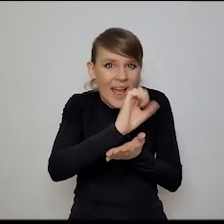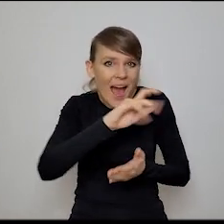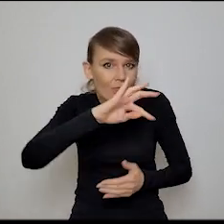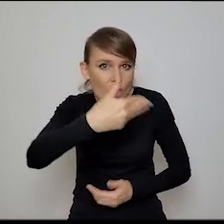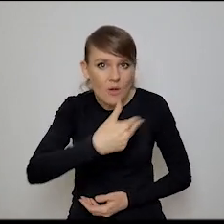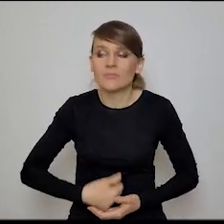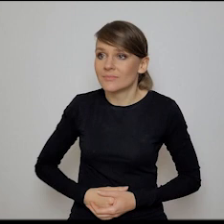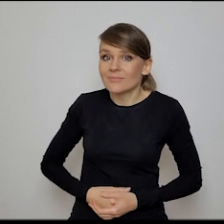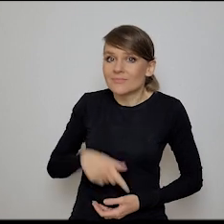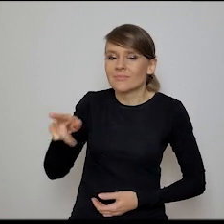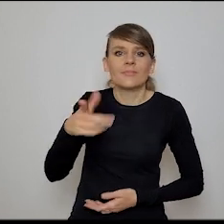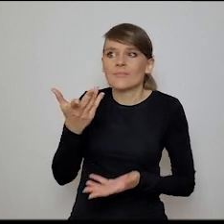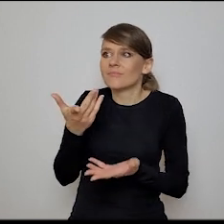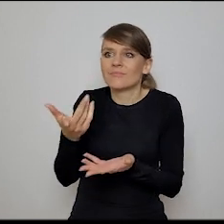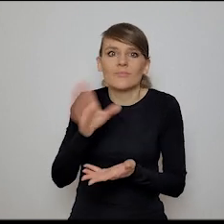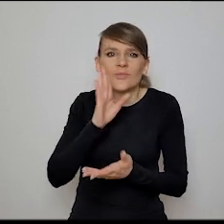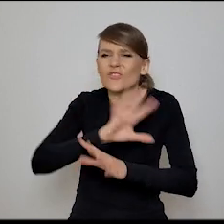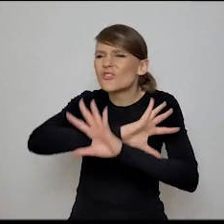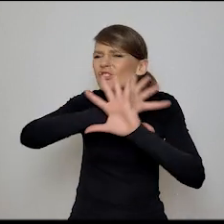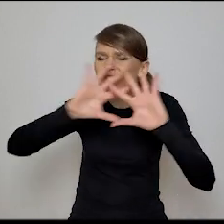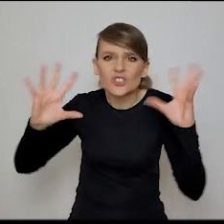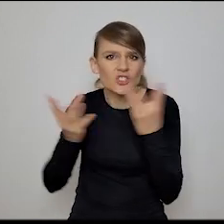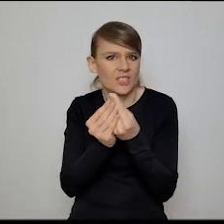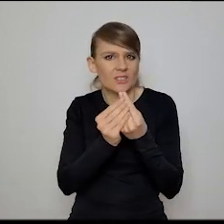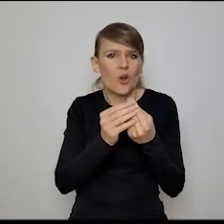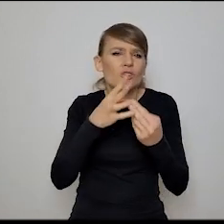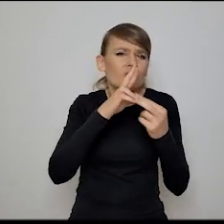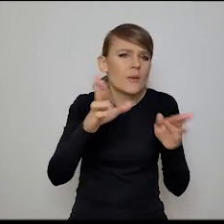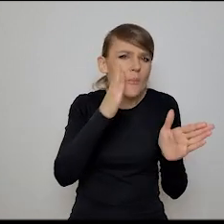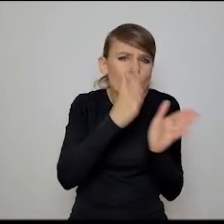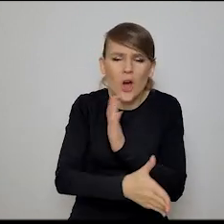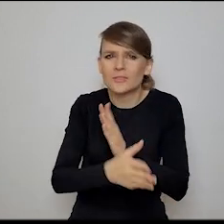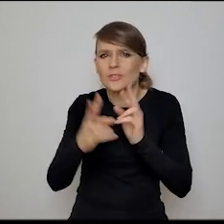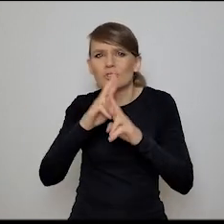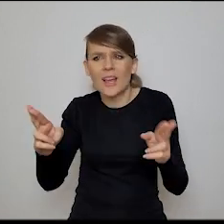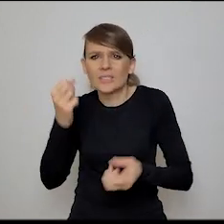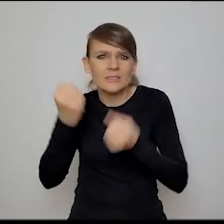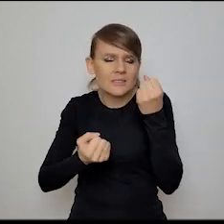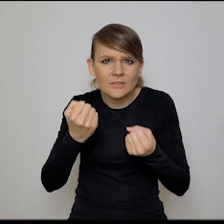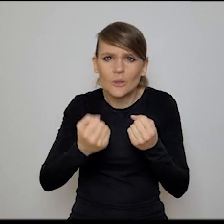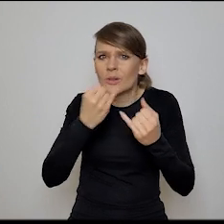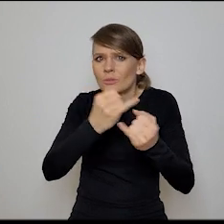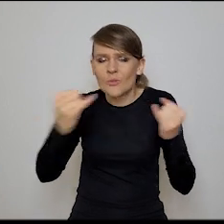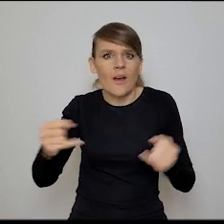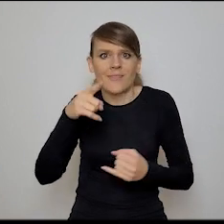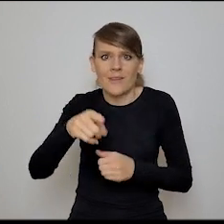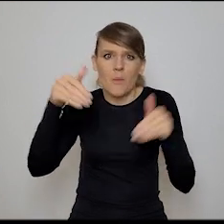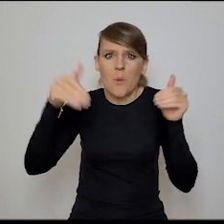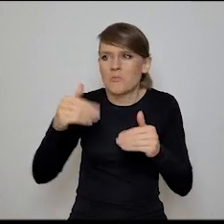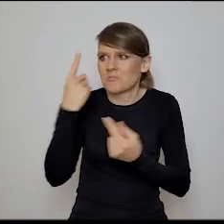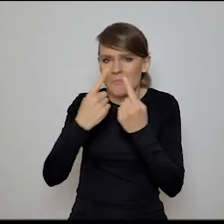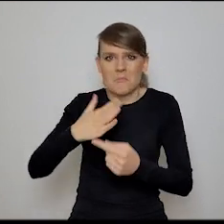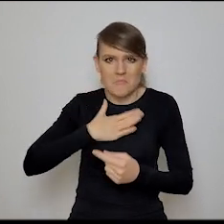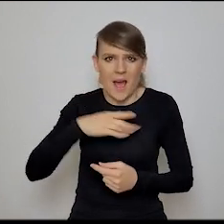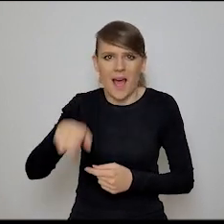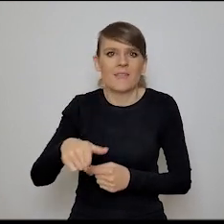Jakbyś robił computation wszystkiego, co jest, od rzeczy szalenie prostych i dyskretnych po rzeczy kompletnie nieproste i dyskrete i mógłbyś założyć, że możesz mieć taką